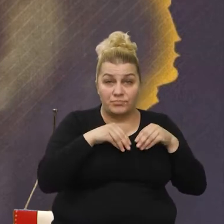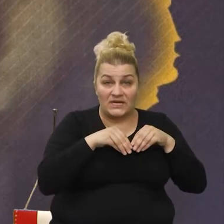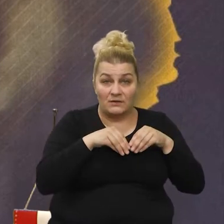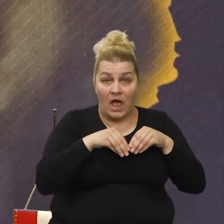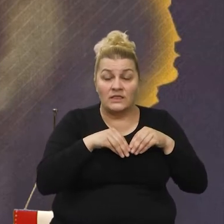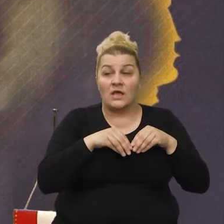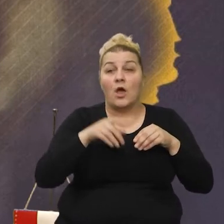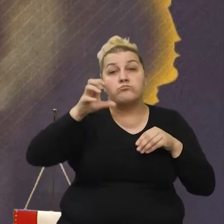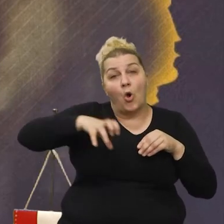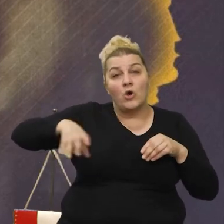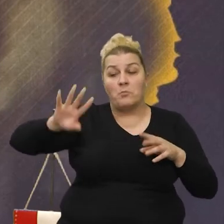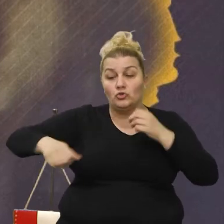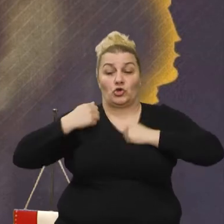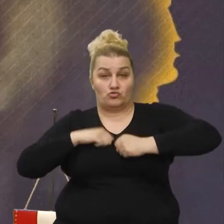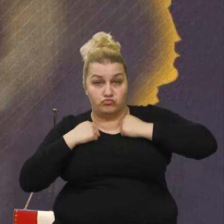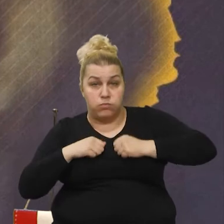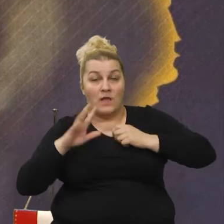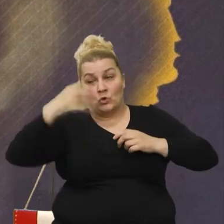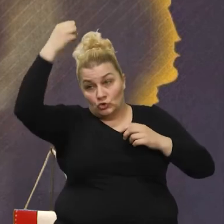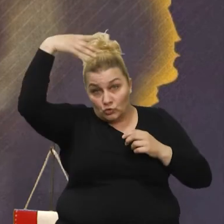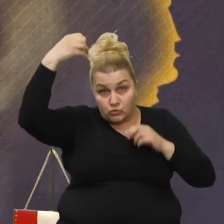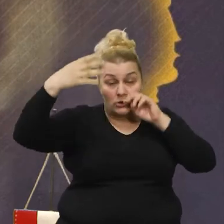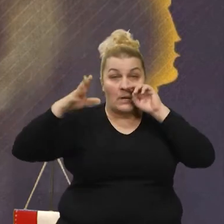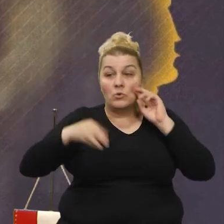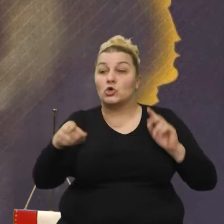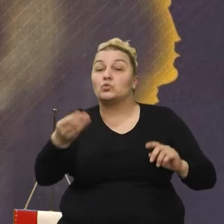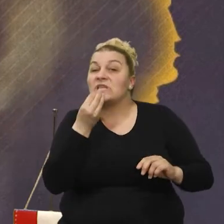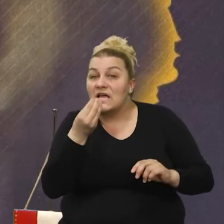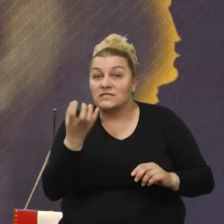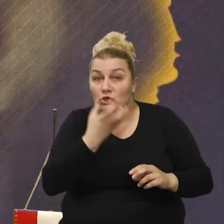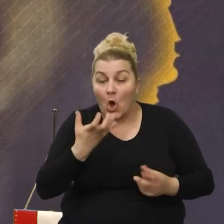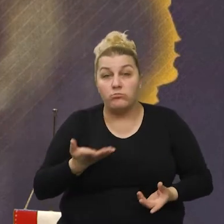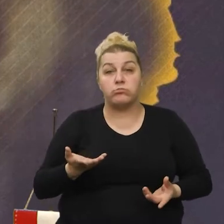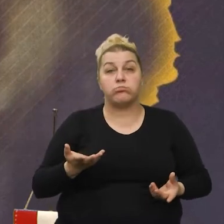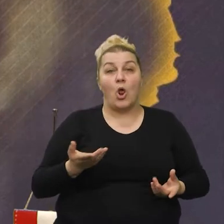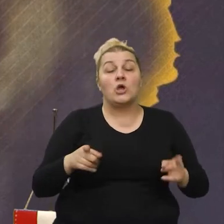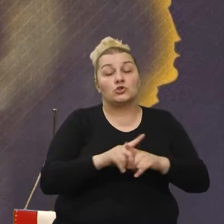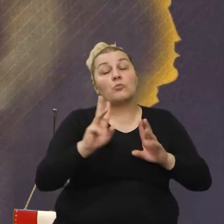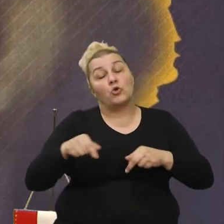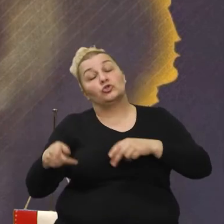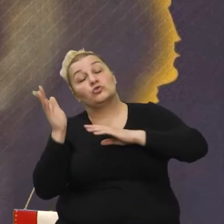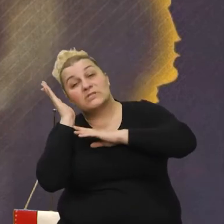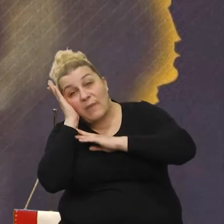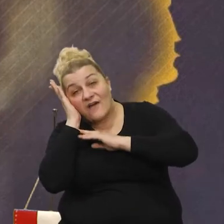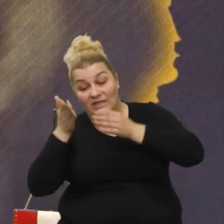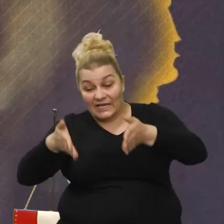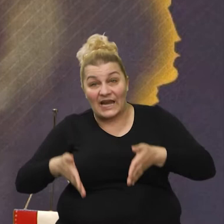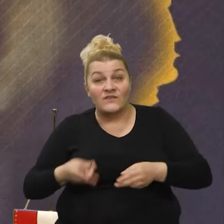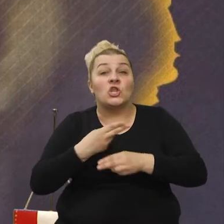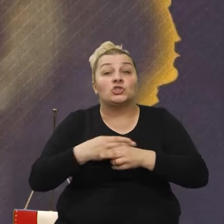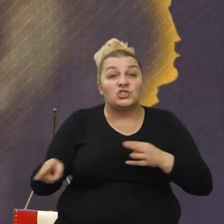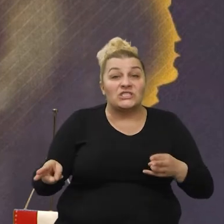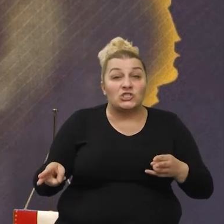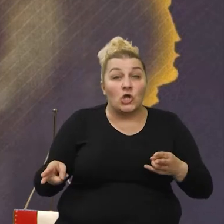okupati, otuširati se, koja može pojesti topli obrok i koja može spavati u krevetu gdje su